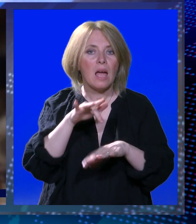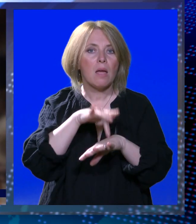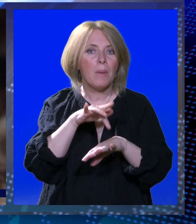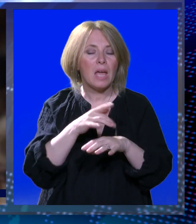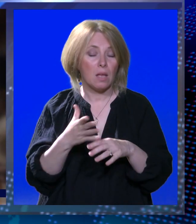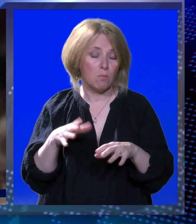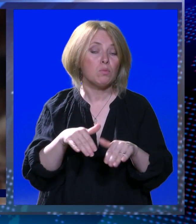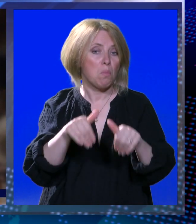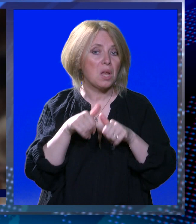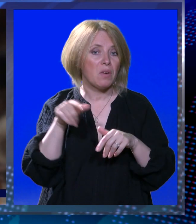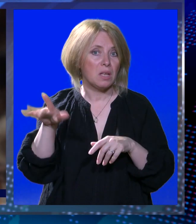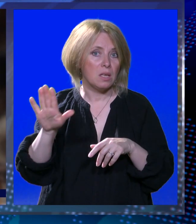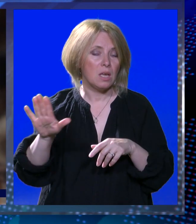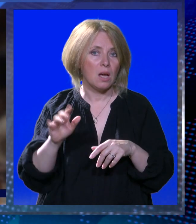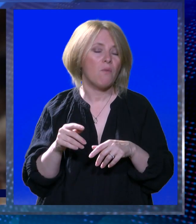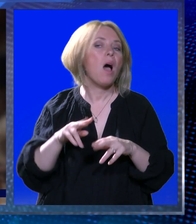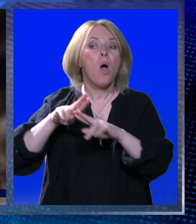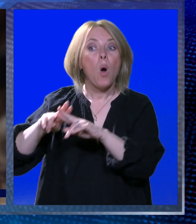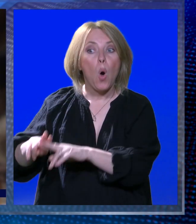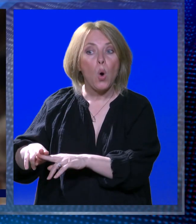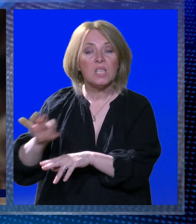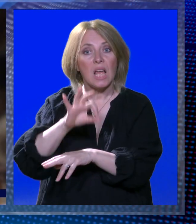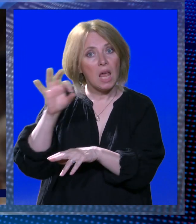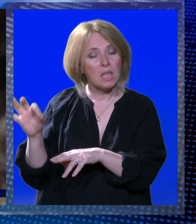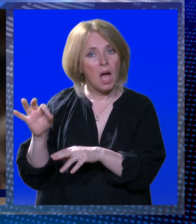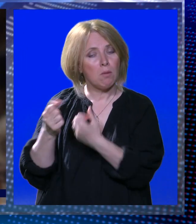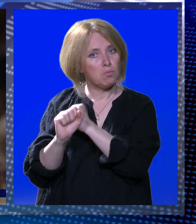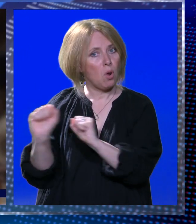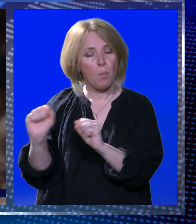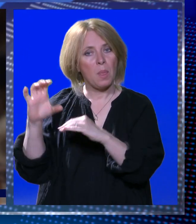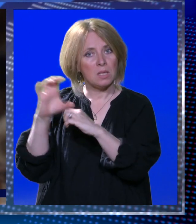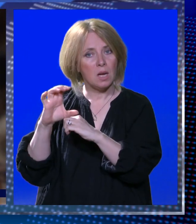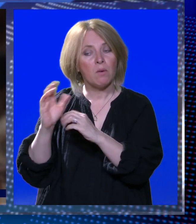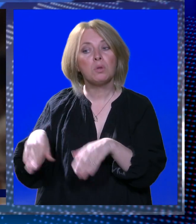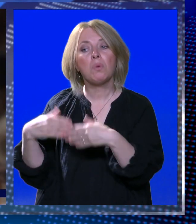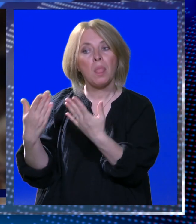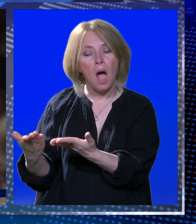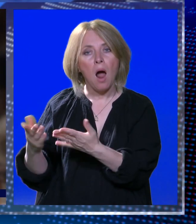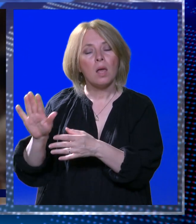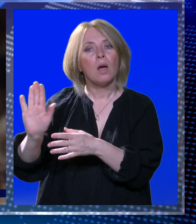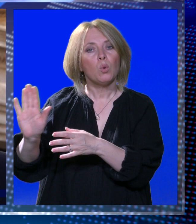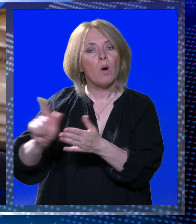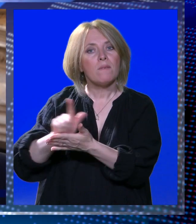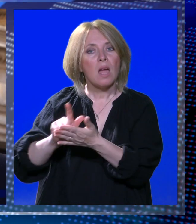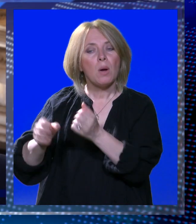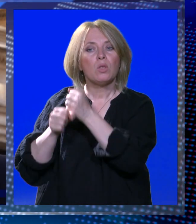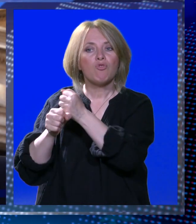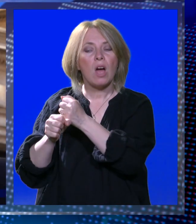Budući da je crkva ostale dane slobodna udovoljeno je i želji gospodina Nova kada održava koncerte preostala četiri dana.